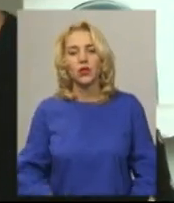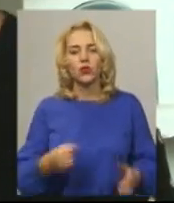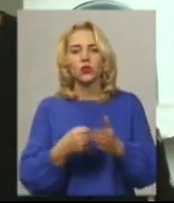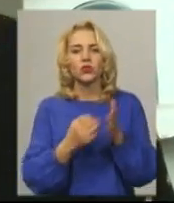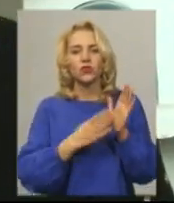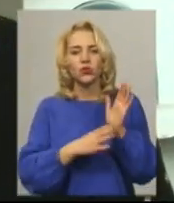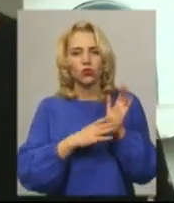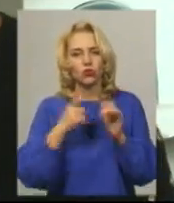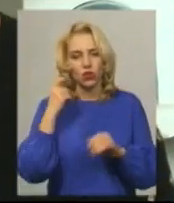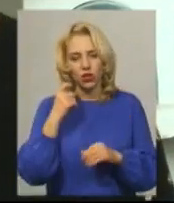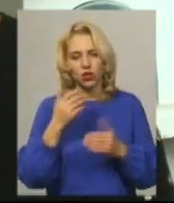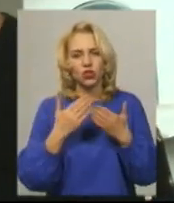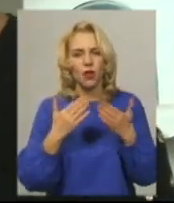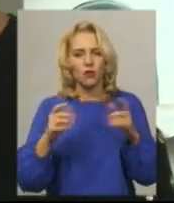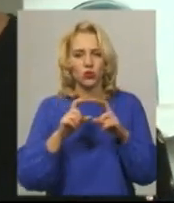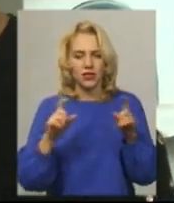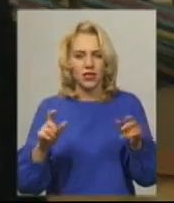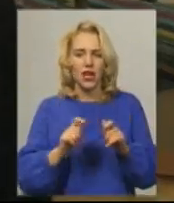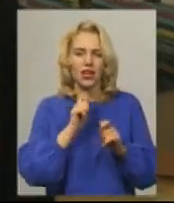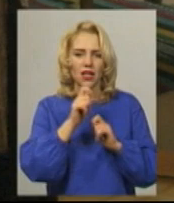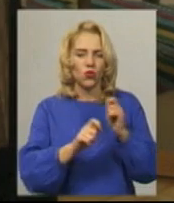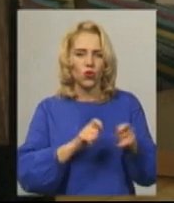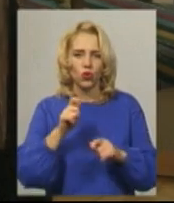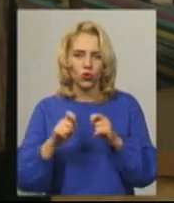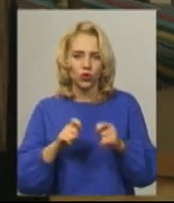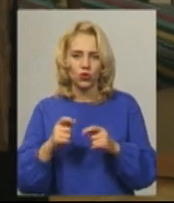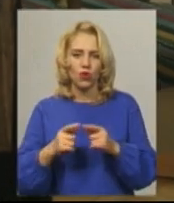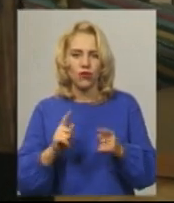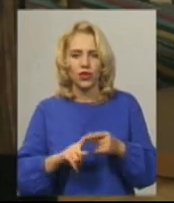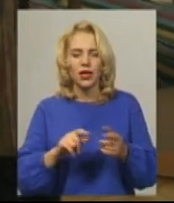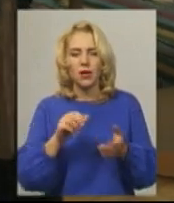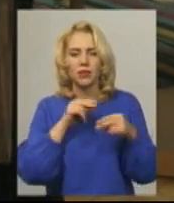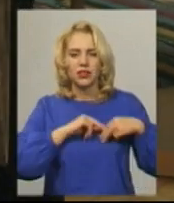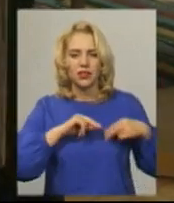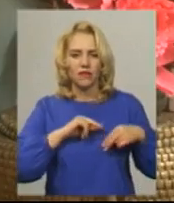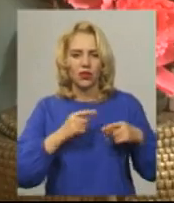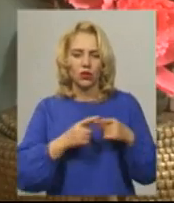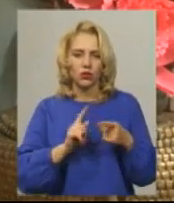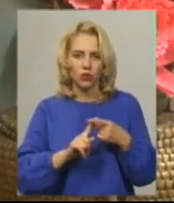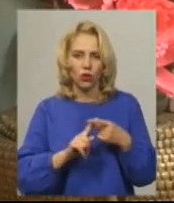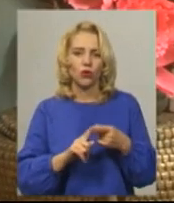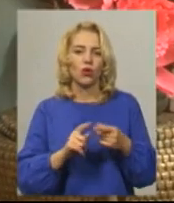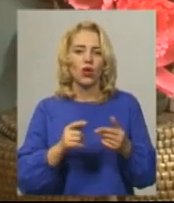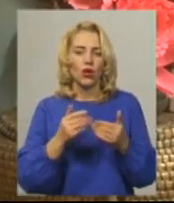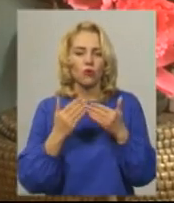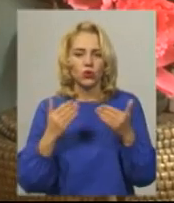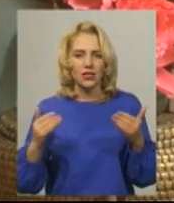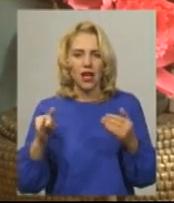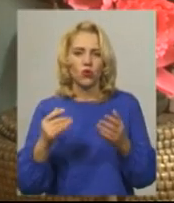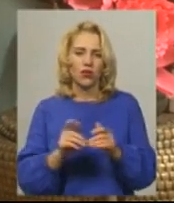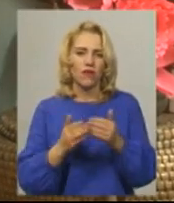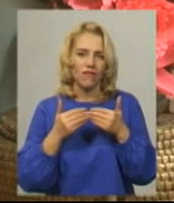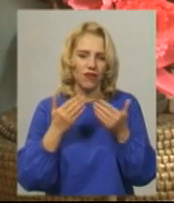-річчя музею нагороджували працівників та випустили каталог раритетів музейної колекції. Анастасія Збродова, Віктор Кривий, новини на